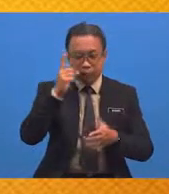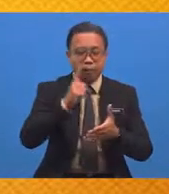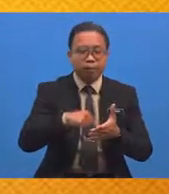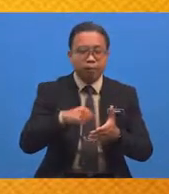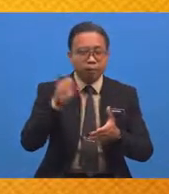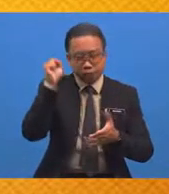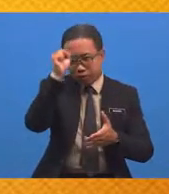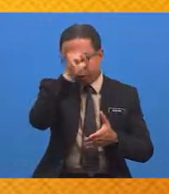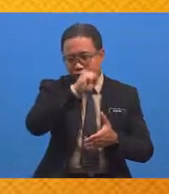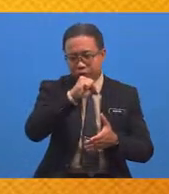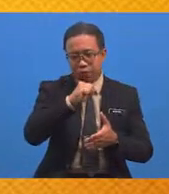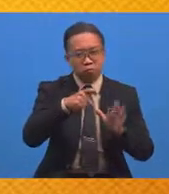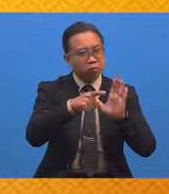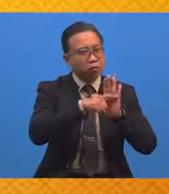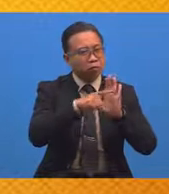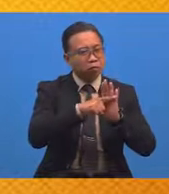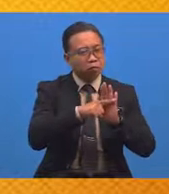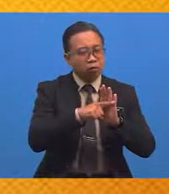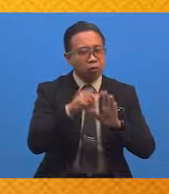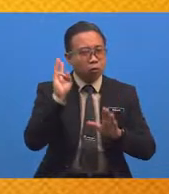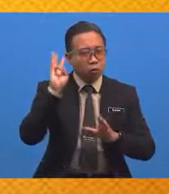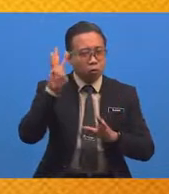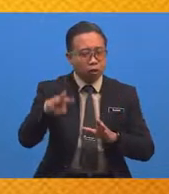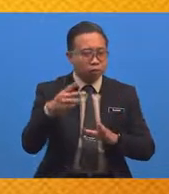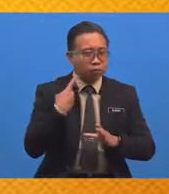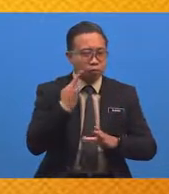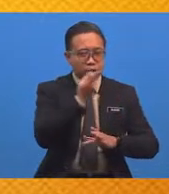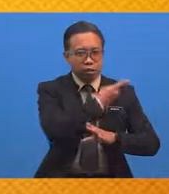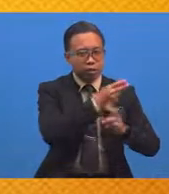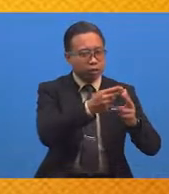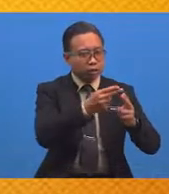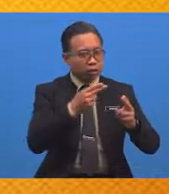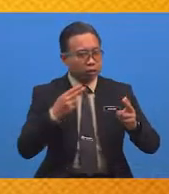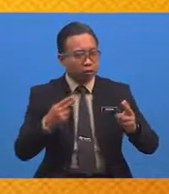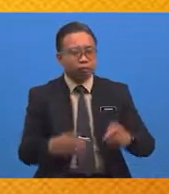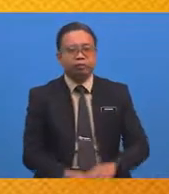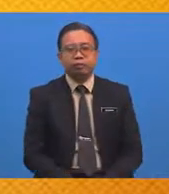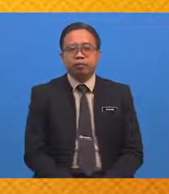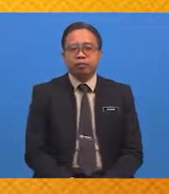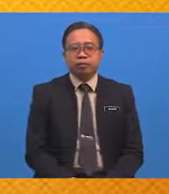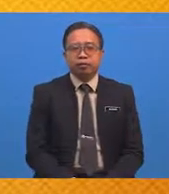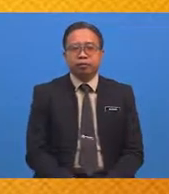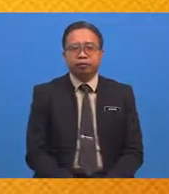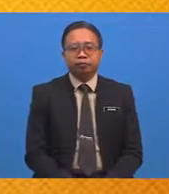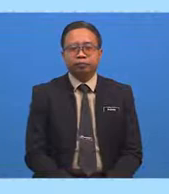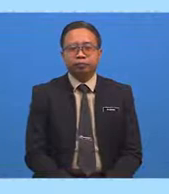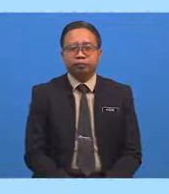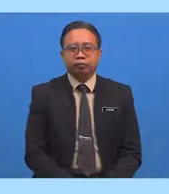Sifat Sifat Negatif Yang Wajib Kita Hindari Alhamdulillah